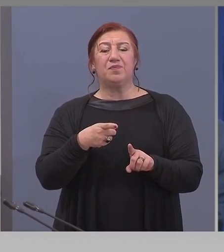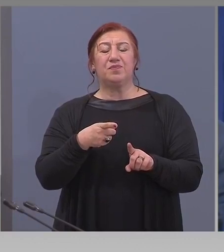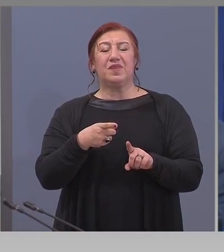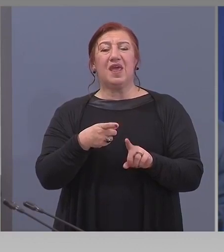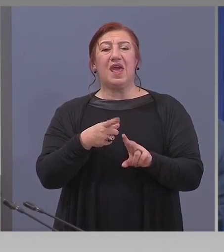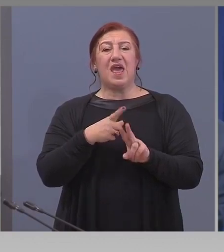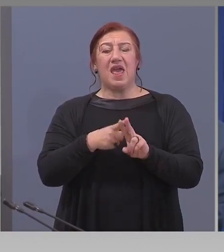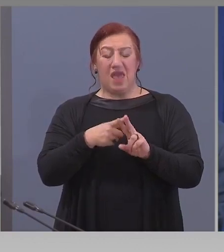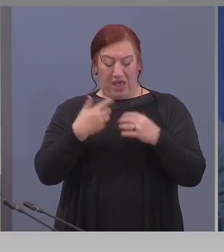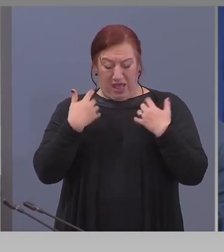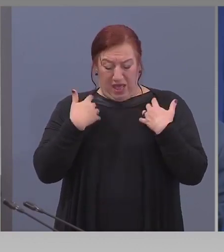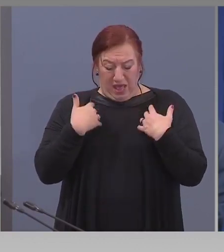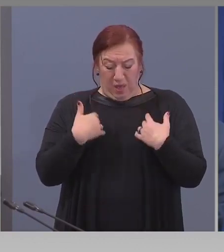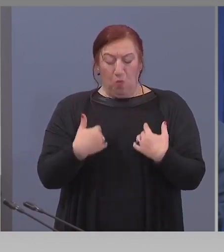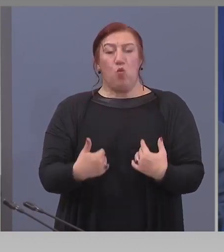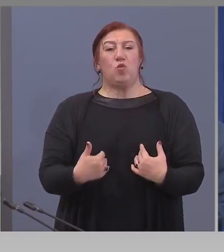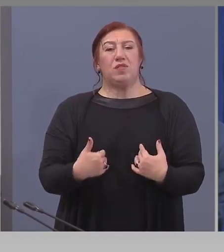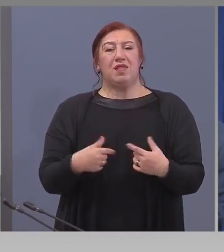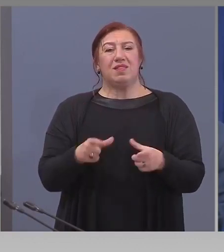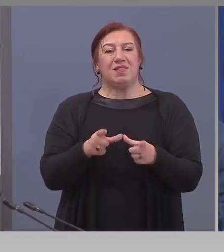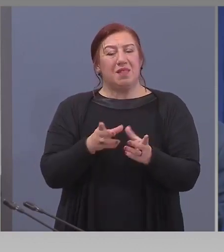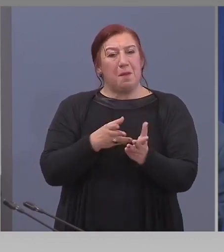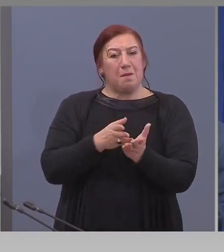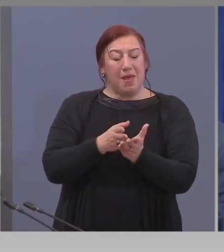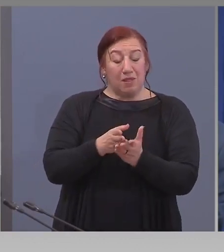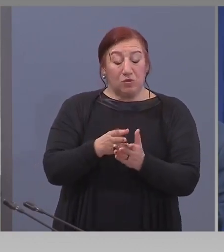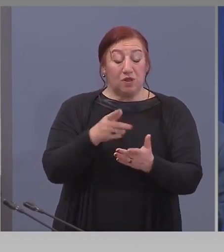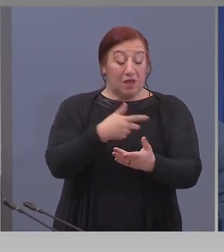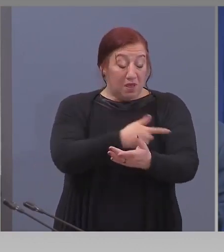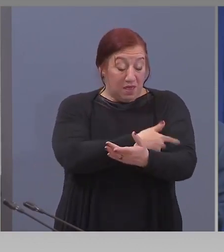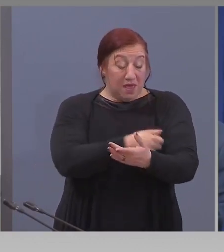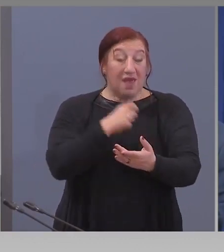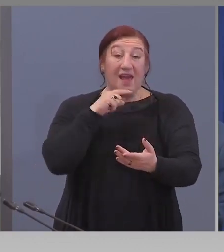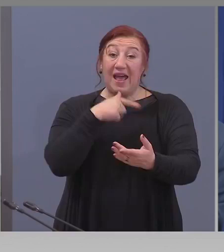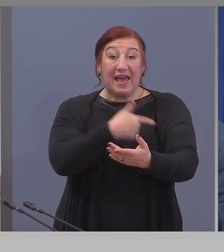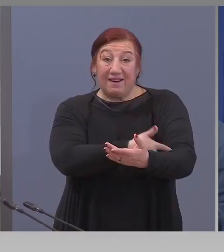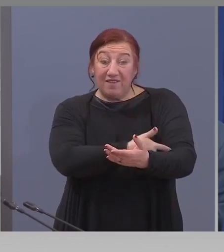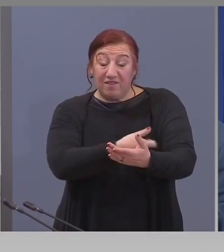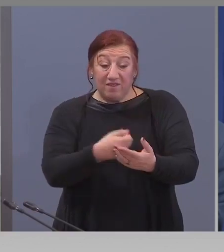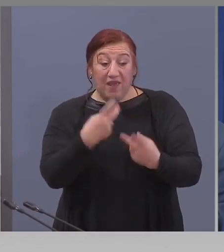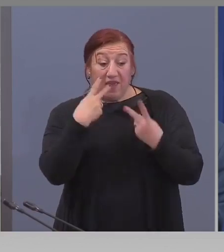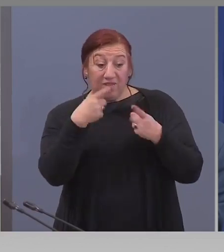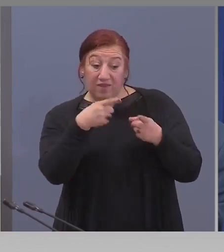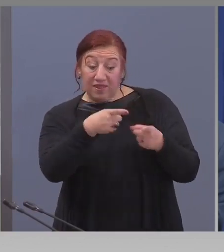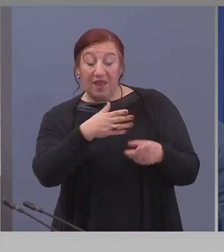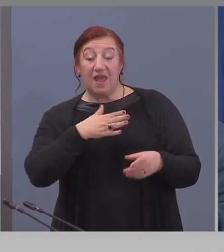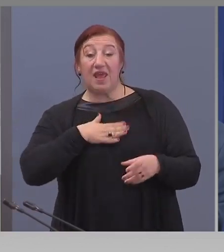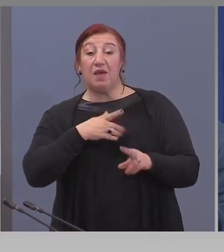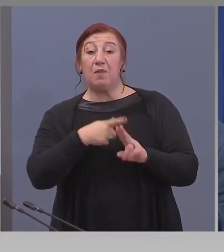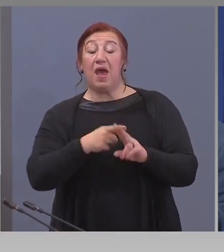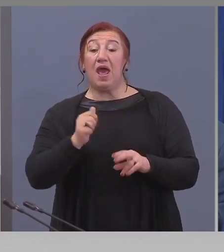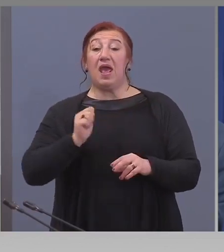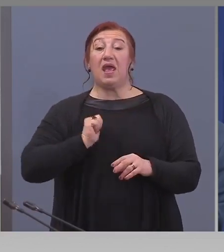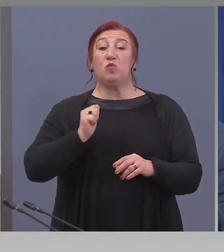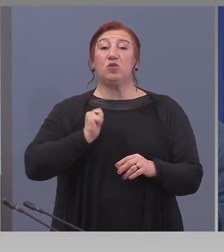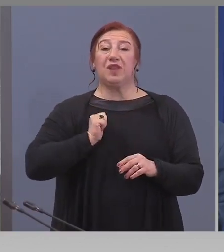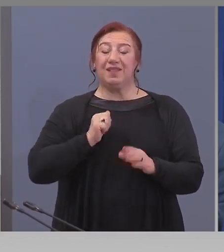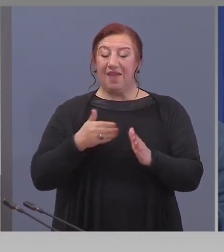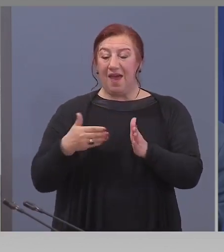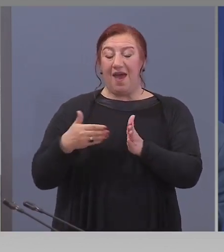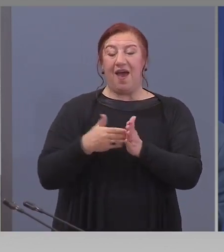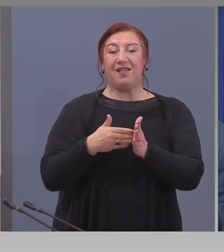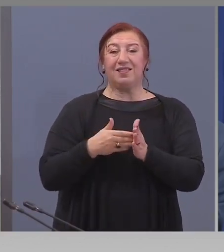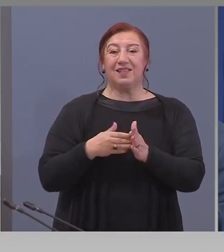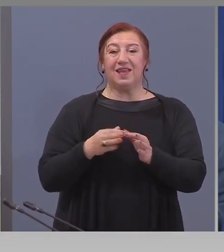имунохроматографски метод, с които се установява, че ако той има имуноглурени G антитела, това значи, че той